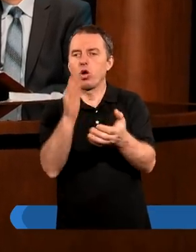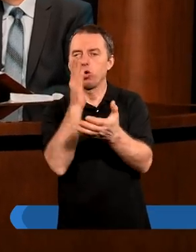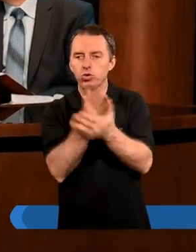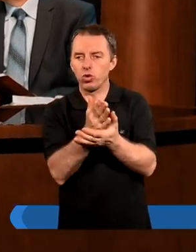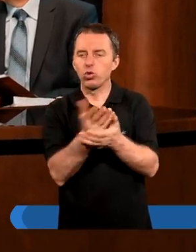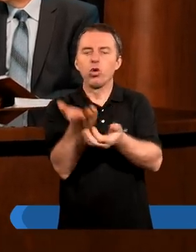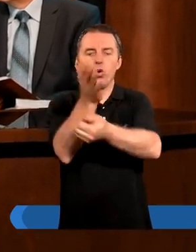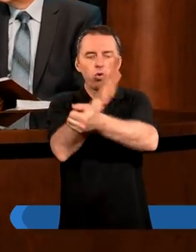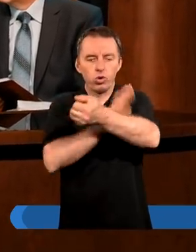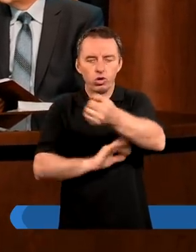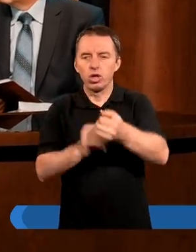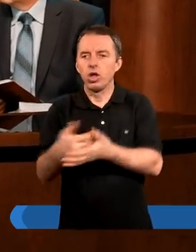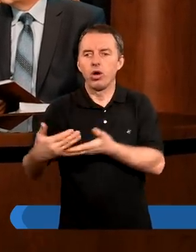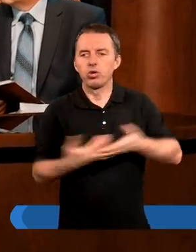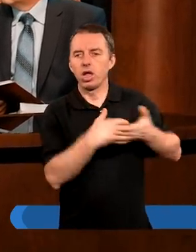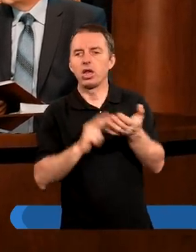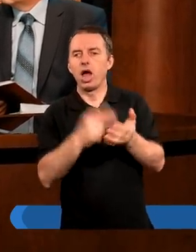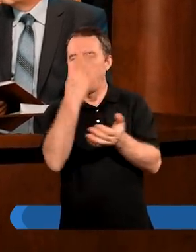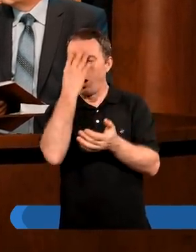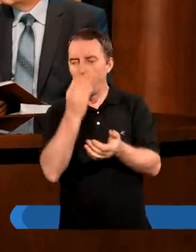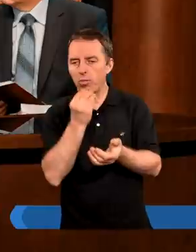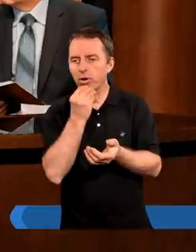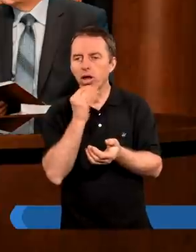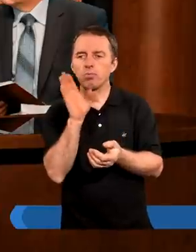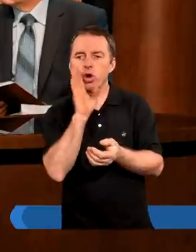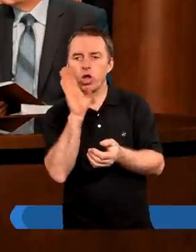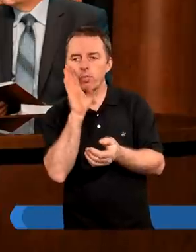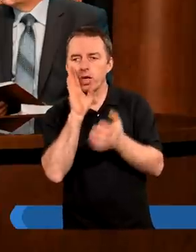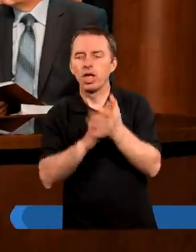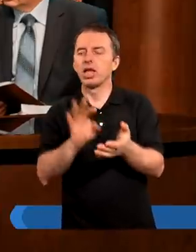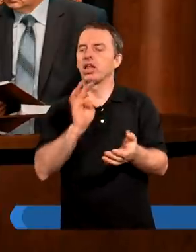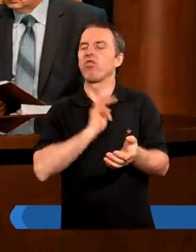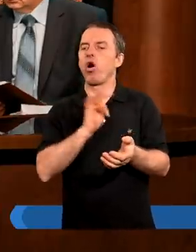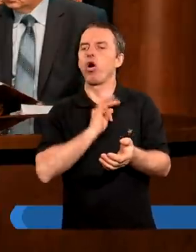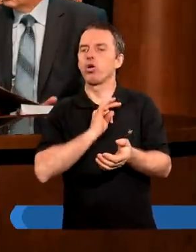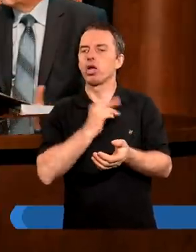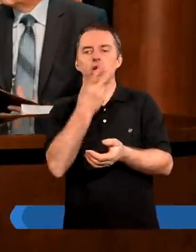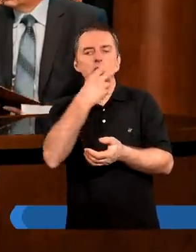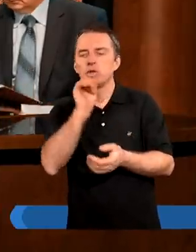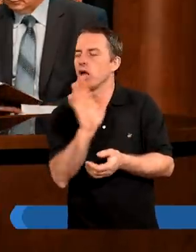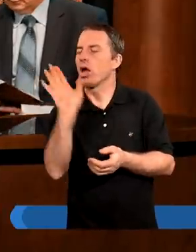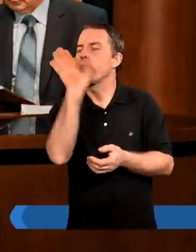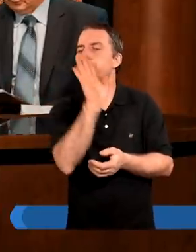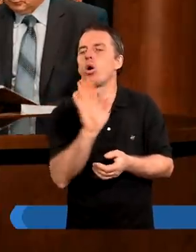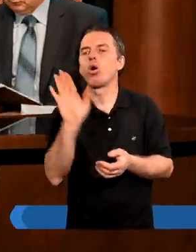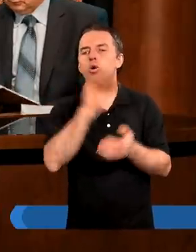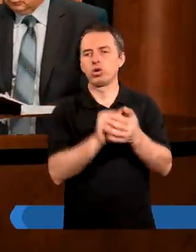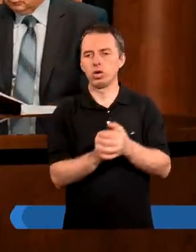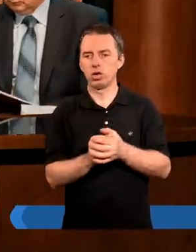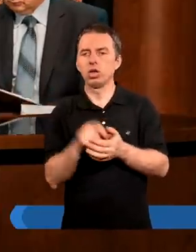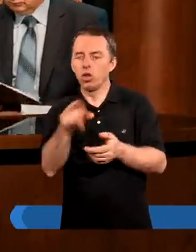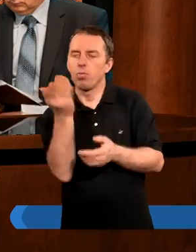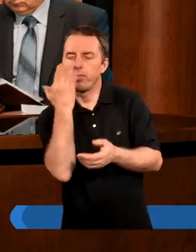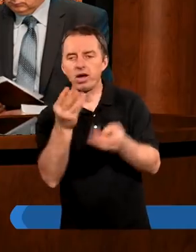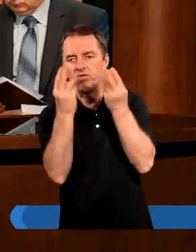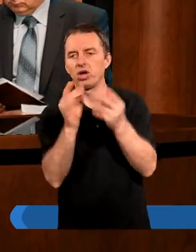rodził te dzieci na obraz i podobieństwo swoje, nie Boże. To jest